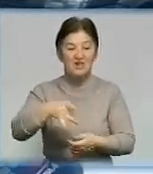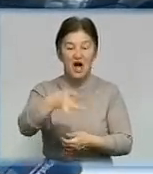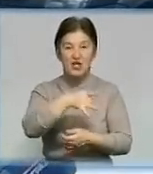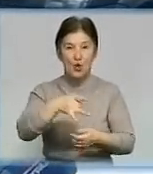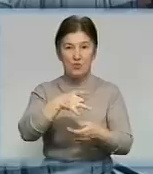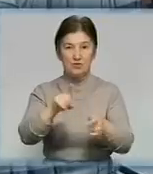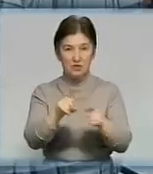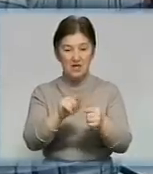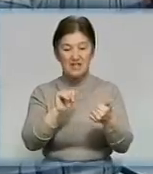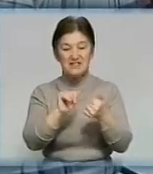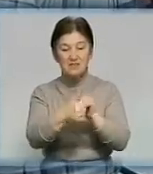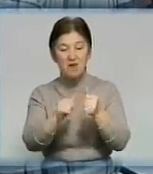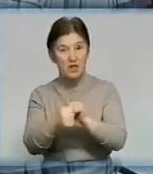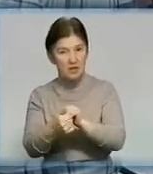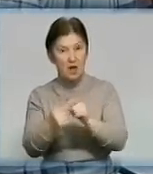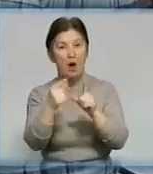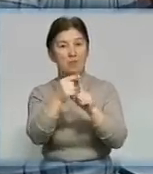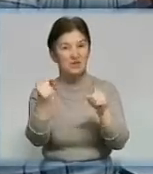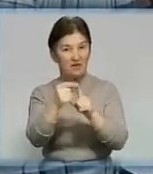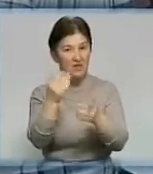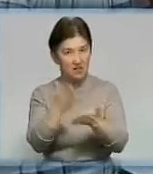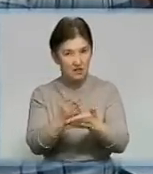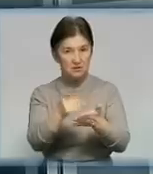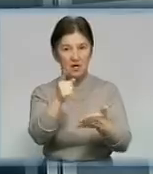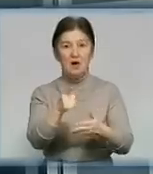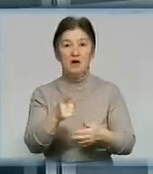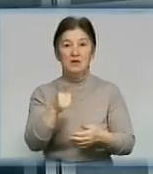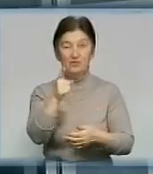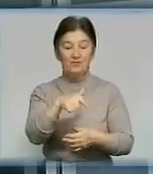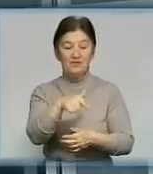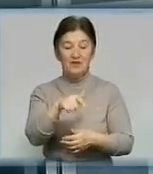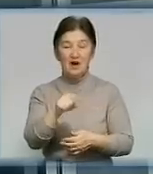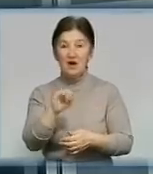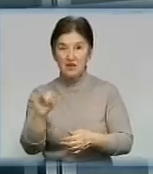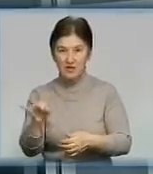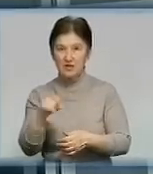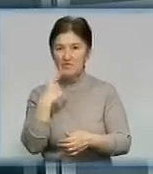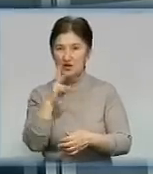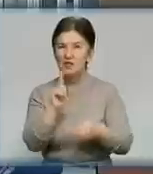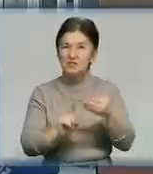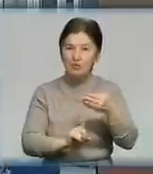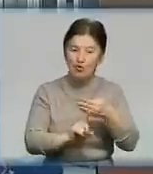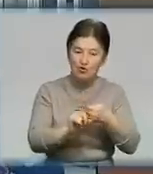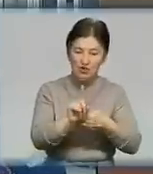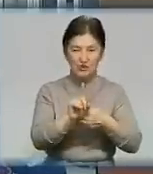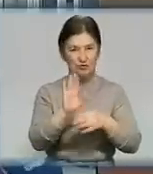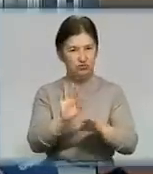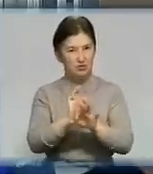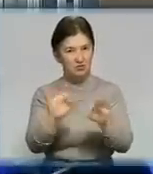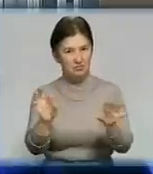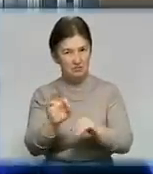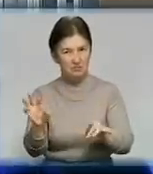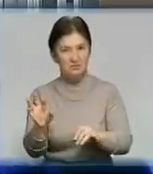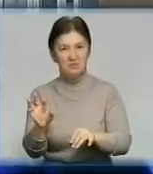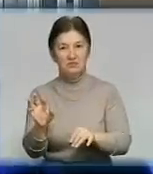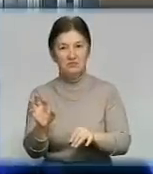правил такі-то і такі-то. Попервах інспектори за незнання правил обіцяють водіїв не карати, а пояснювати, що до чого. На попередньому етапі